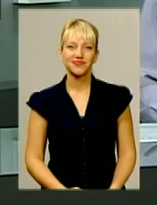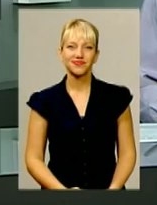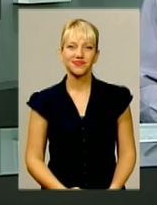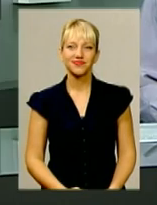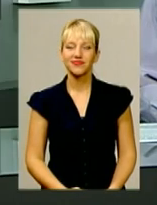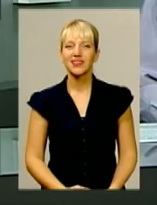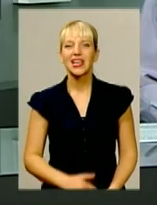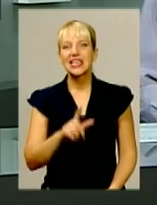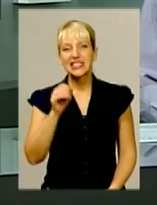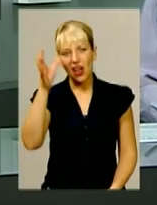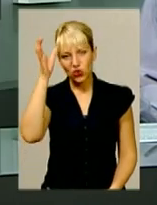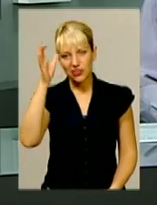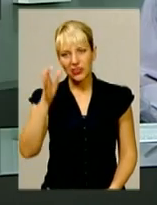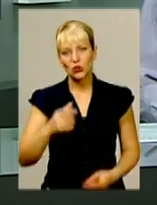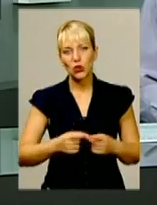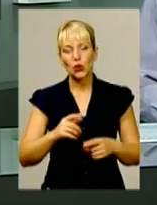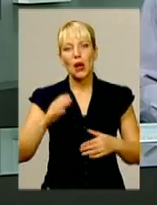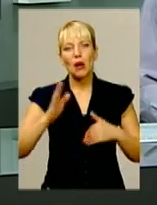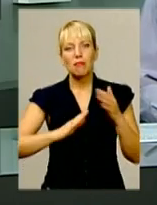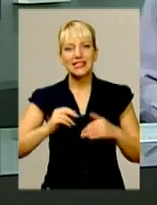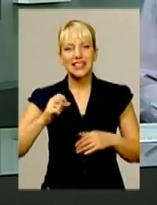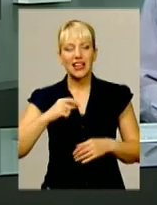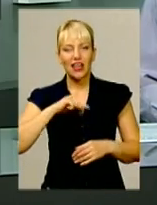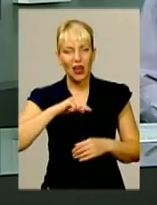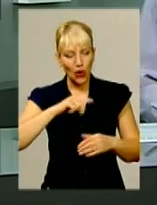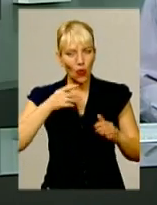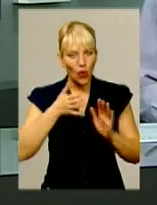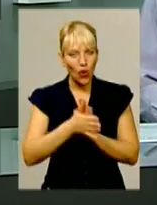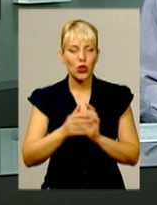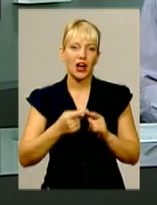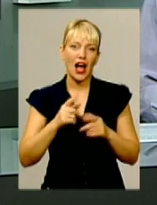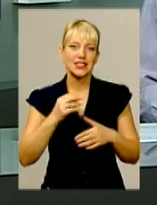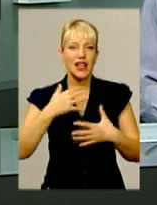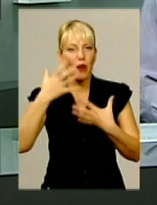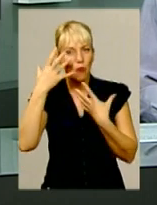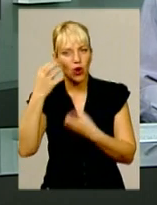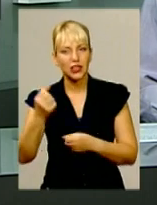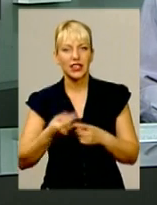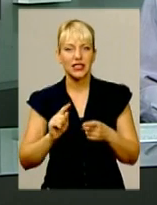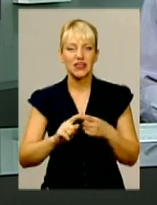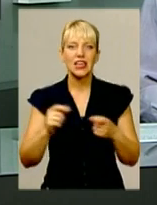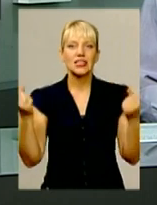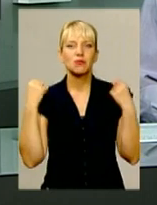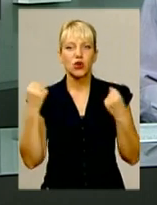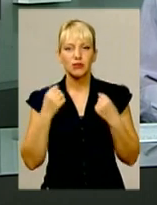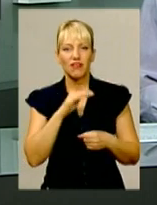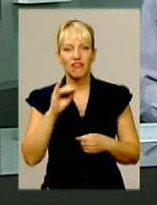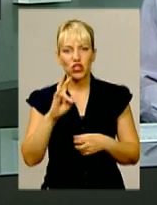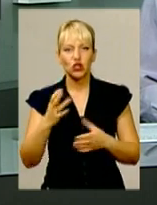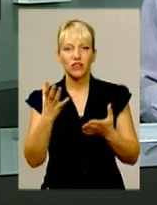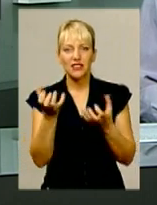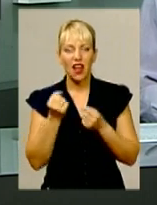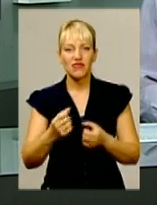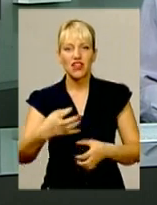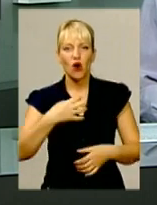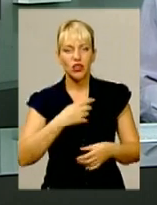За освітою психолог, за покликанням спортсмен. Хмельницький студент Віталій Фещук взяв срібну нагороду чемпіонату України